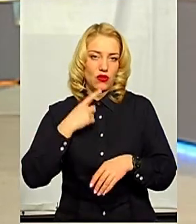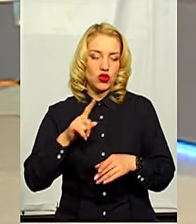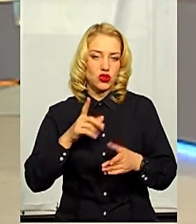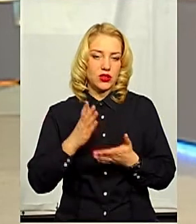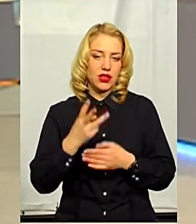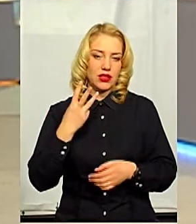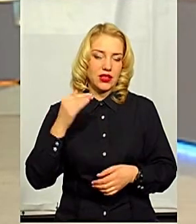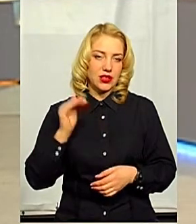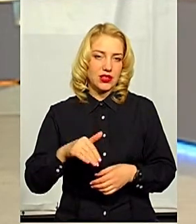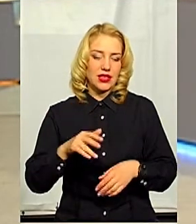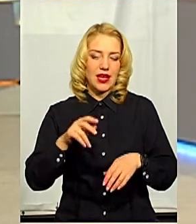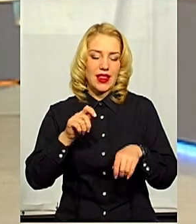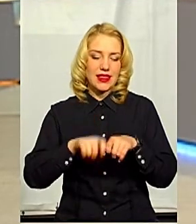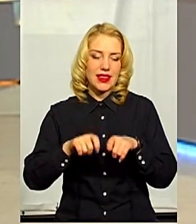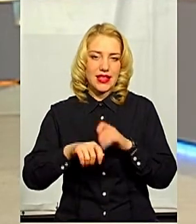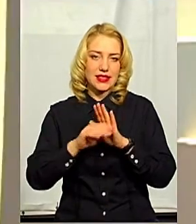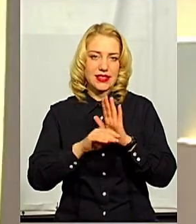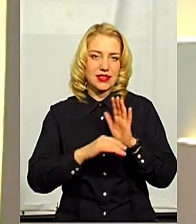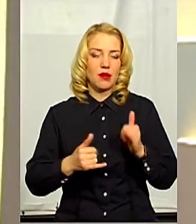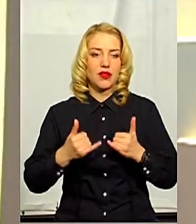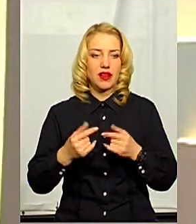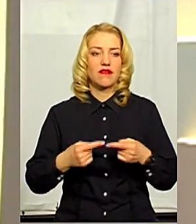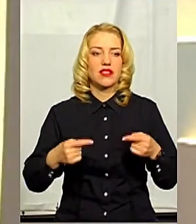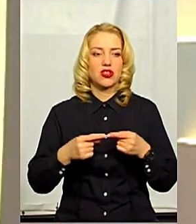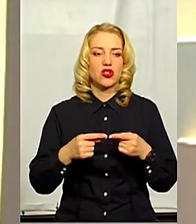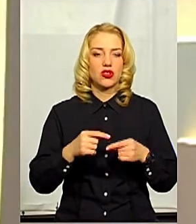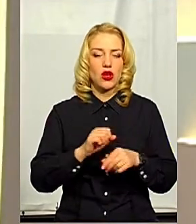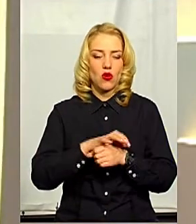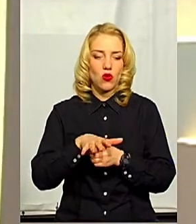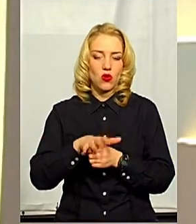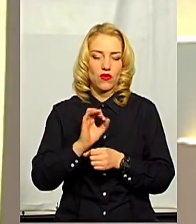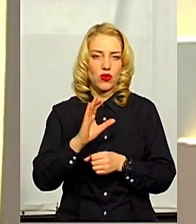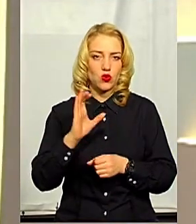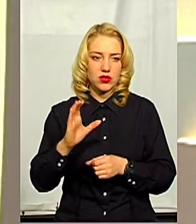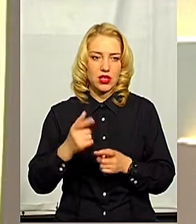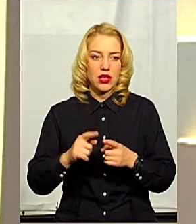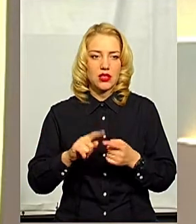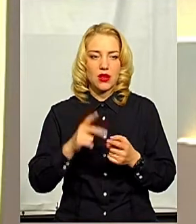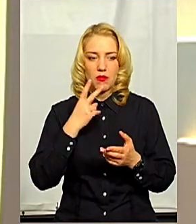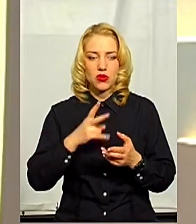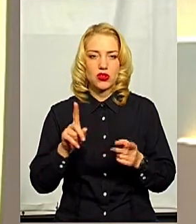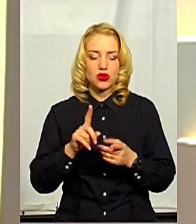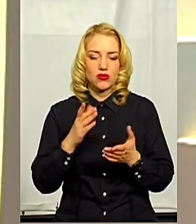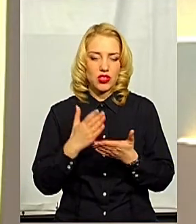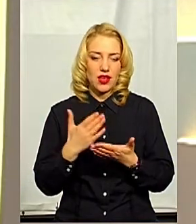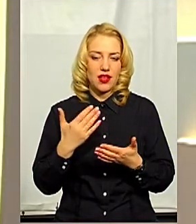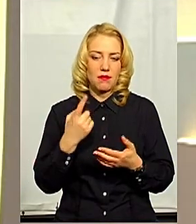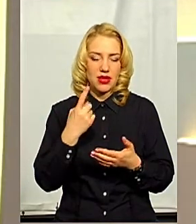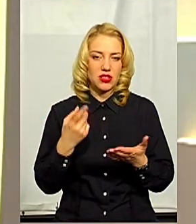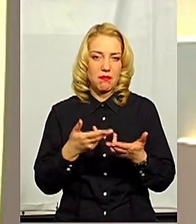-систем на визначення коронавірусу. З огляду на те, що є вже перший підтверджений коронавірус,